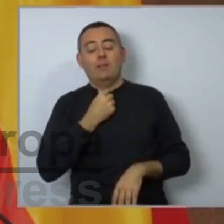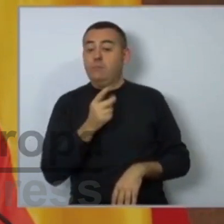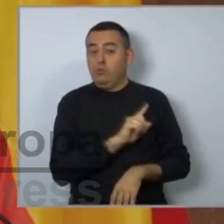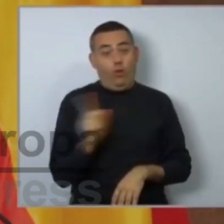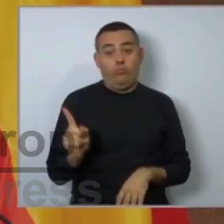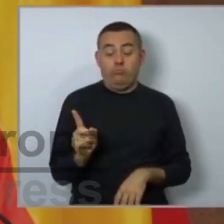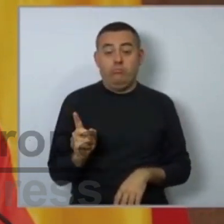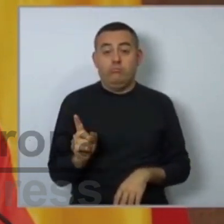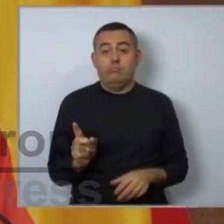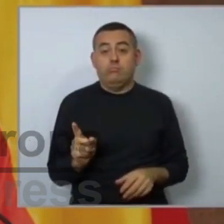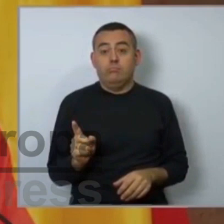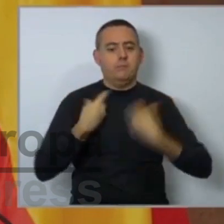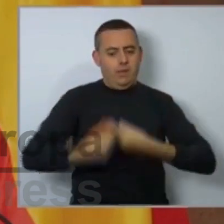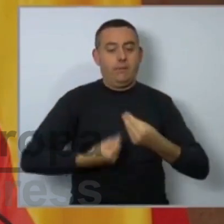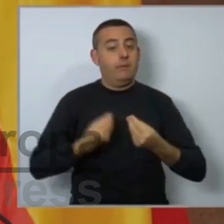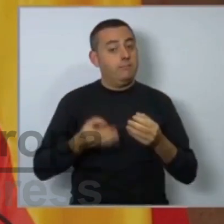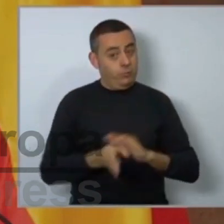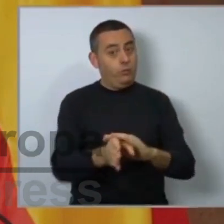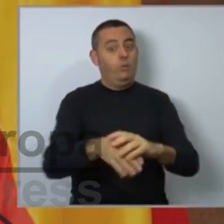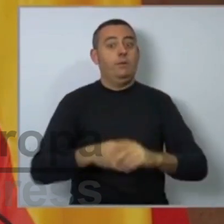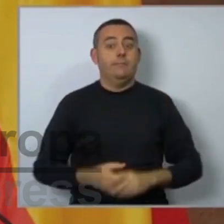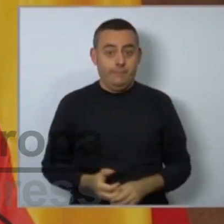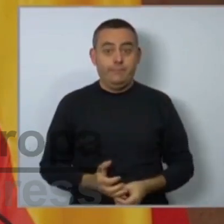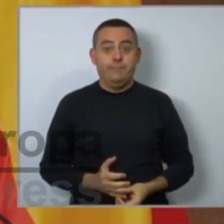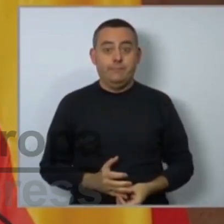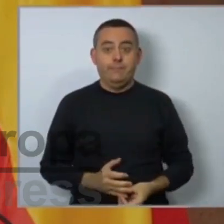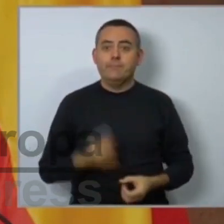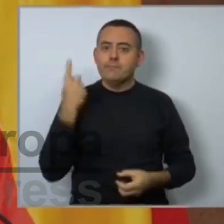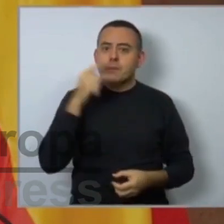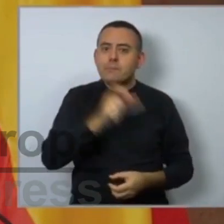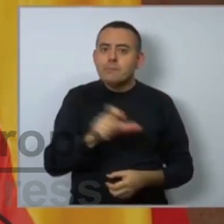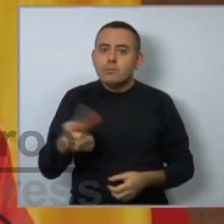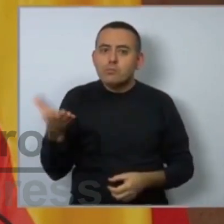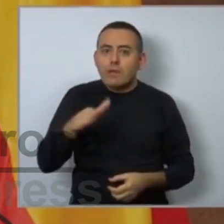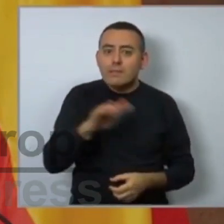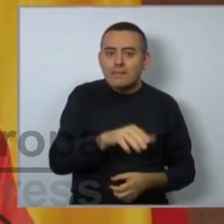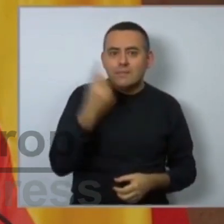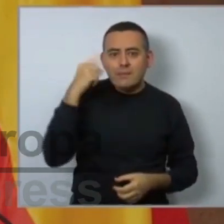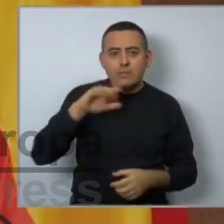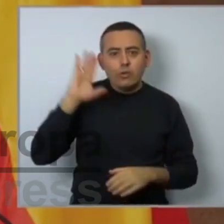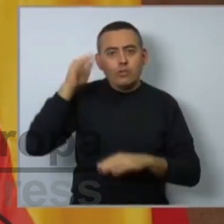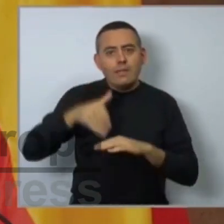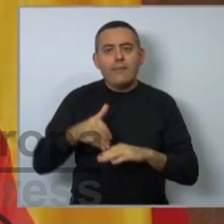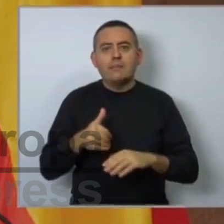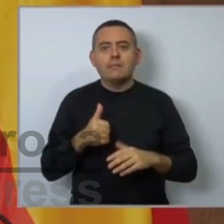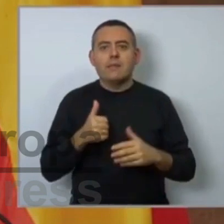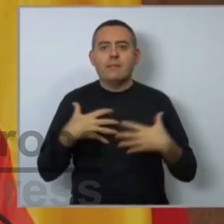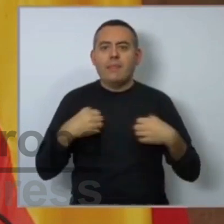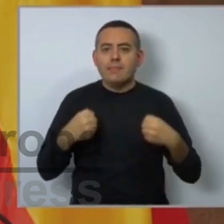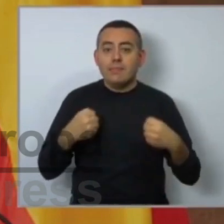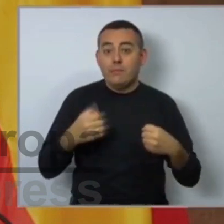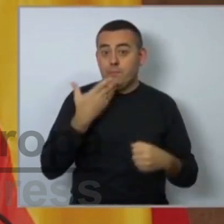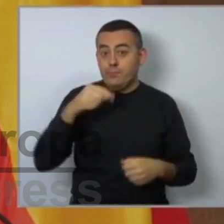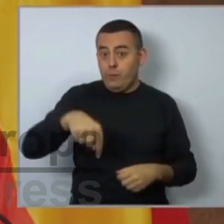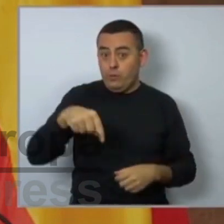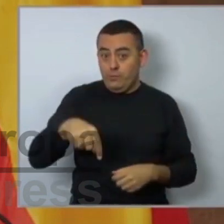Ens agradaria tot el contrari. La quantitat de persones mortes que a diari notifica la Conselleria de Sanitat, 8 mateix